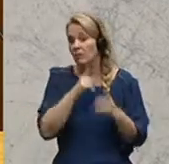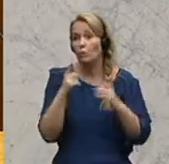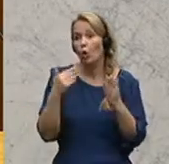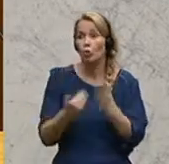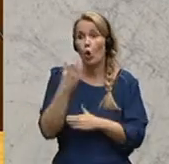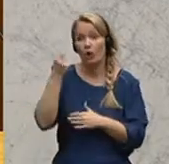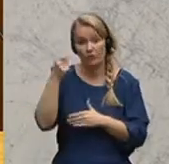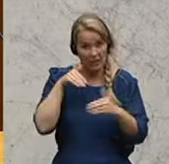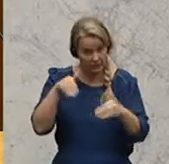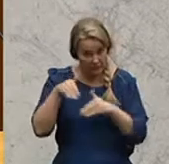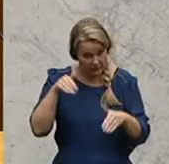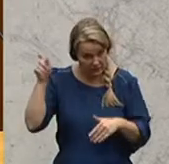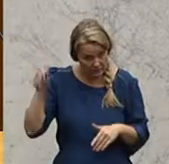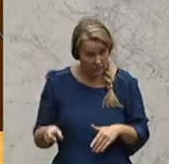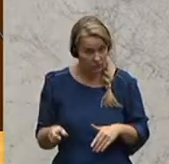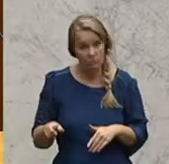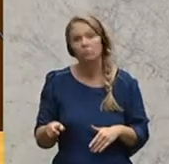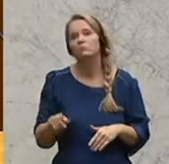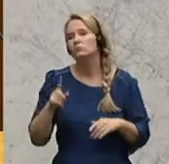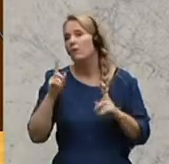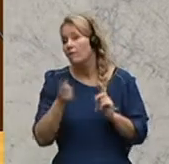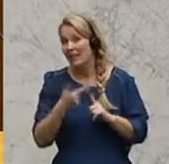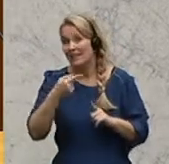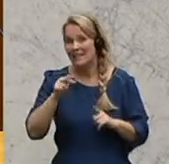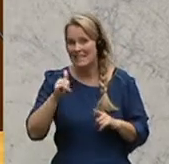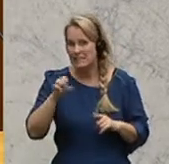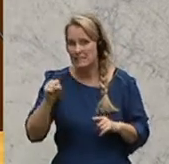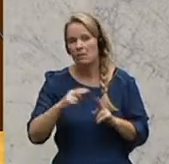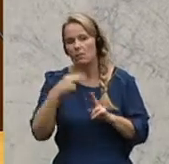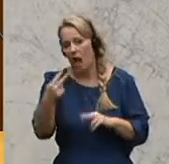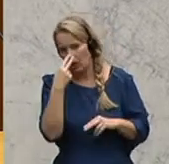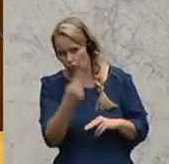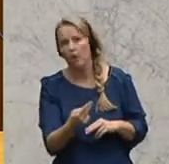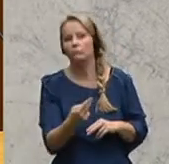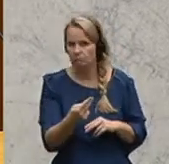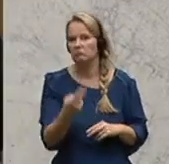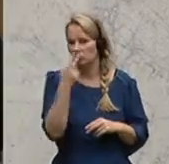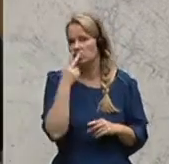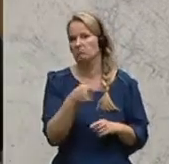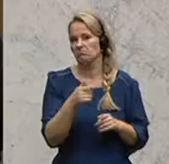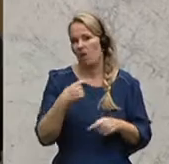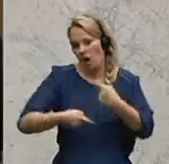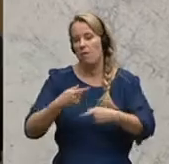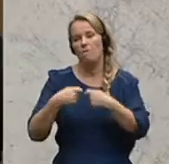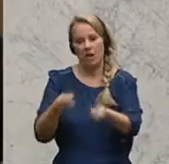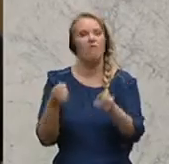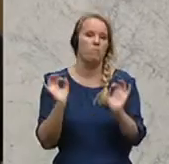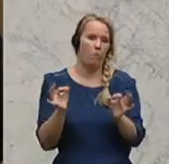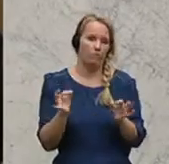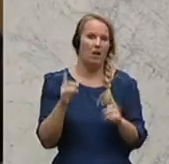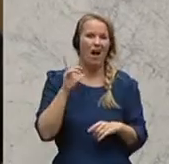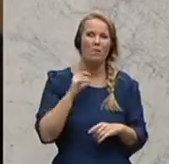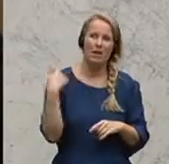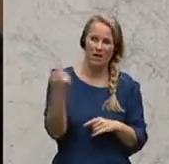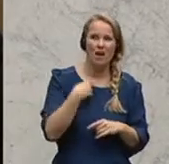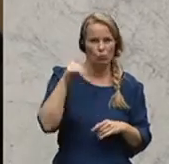Finanzminister hier, sollte die Krise sich das im Nachhinein anschauen, sagt, na, das ist professionell abgegangen. Aber uns muss schon eines klar